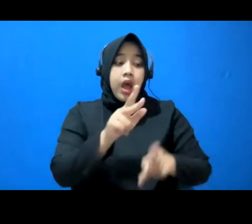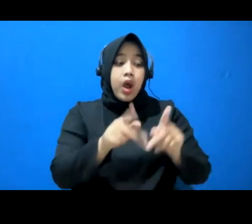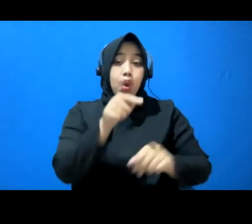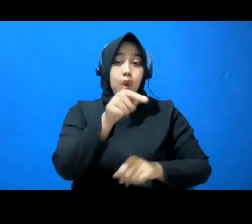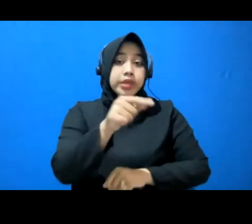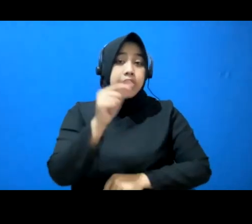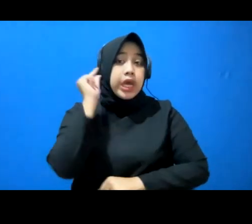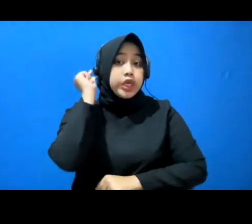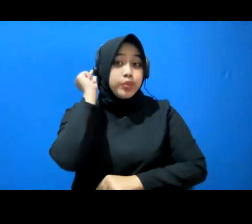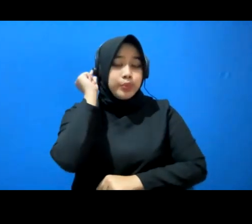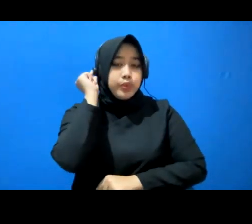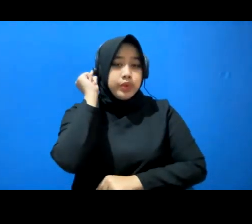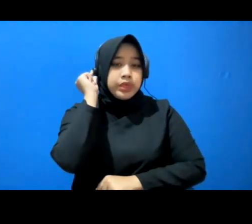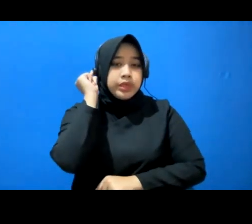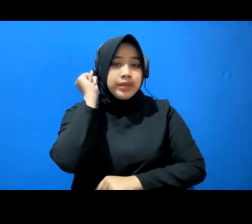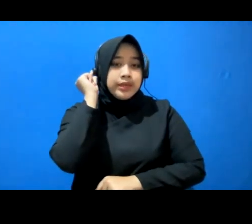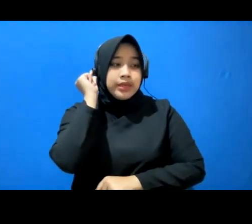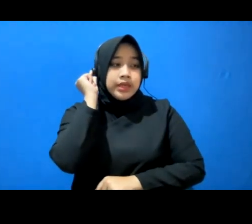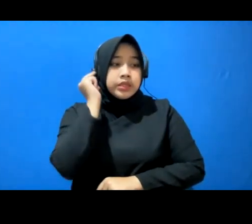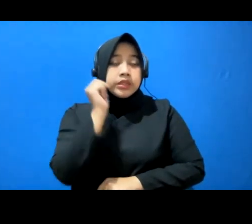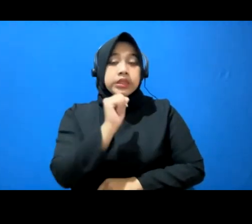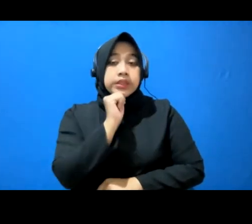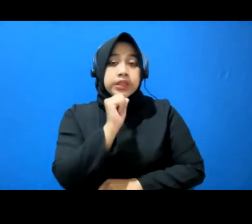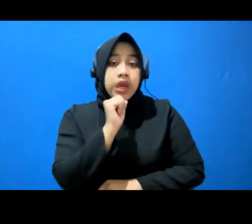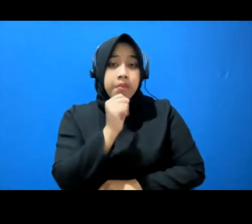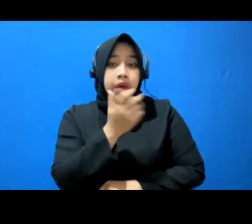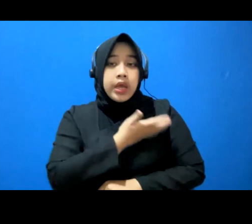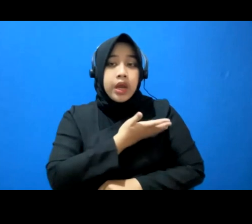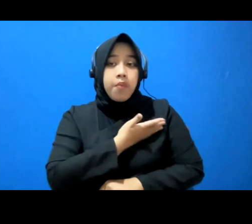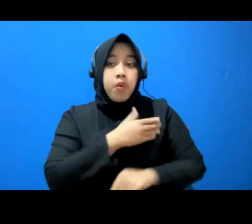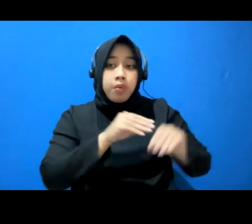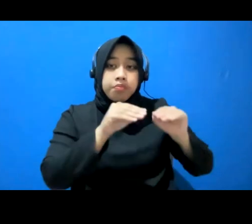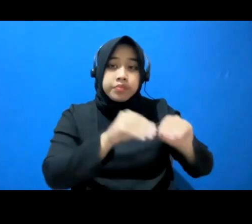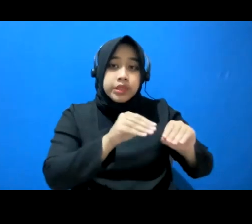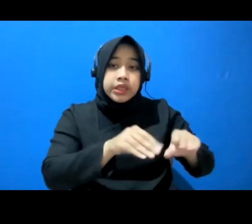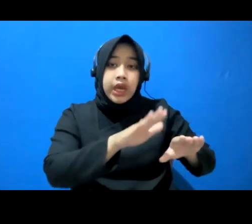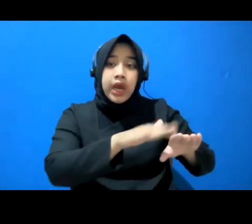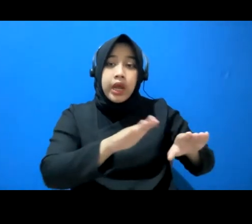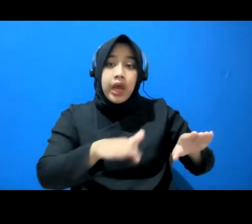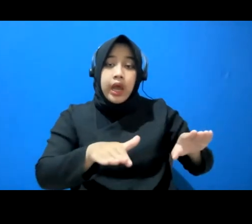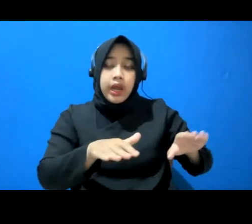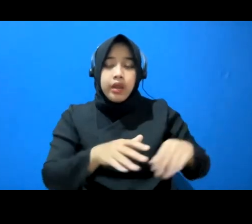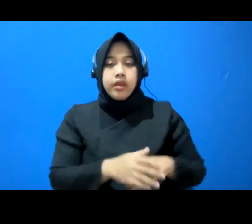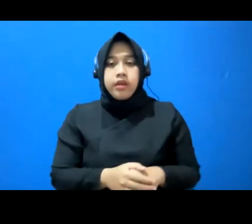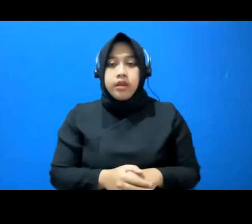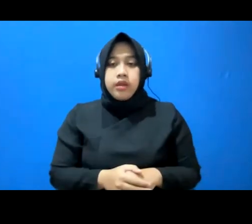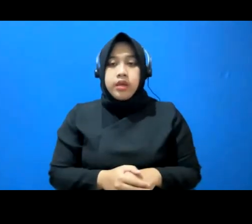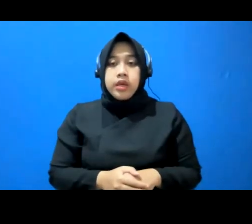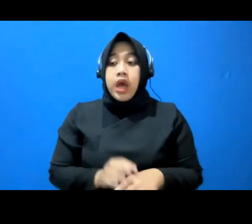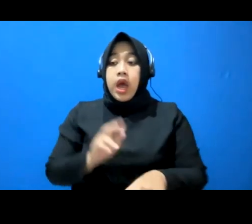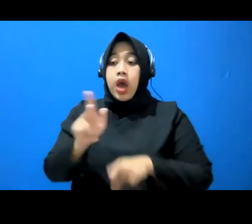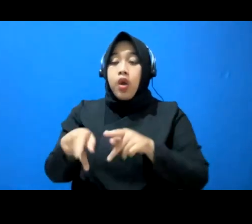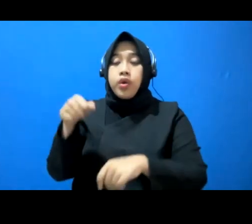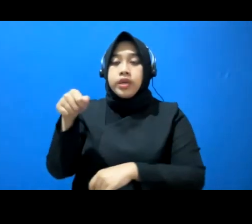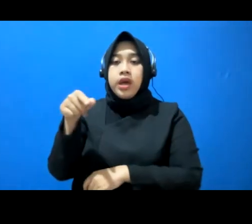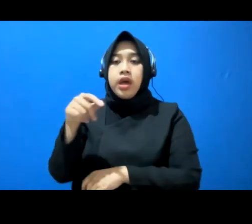siapa yang mendidik anak-anak? Kalau dia seorang bapak siapa yang